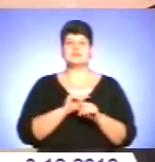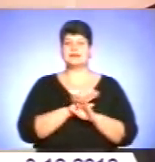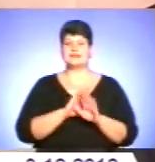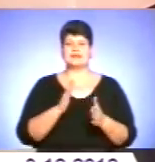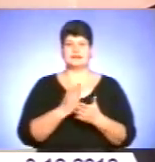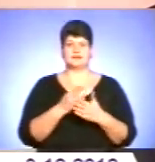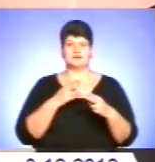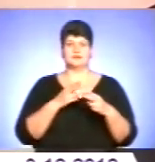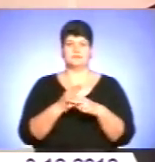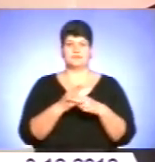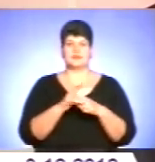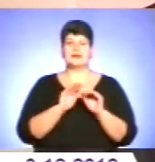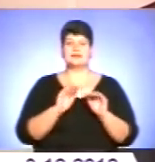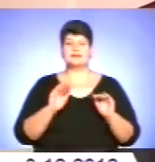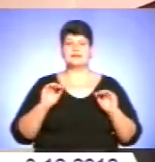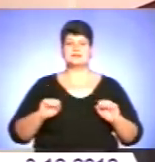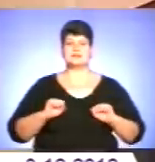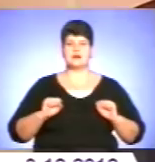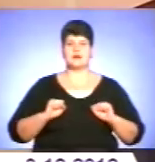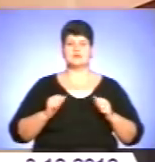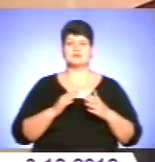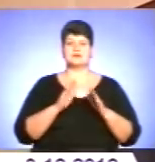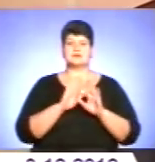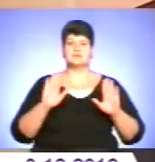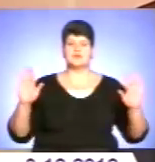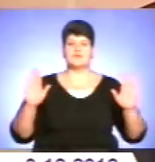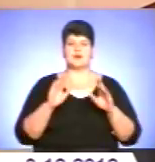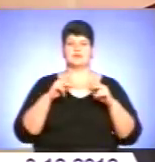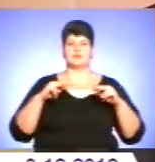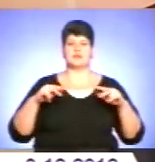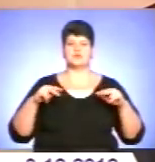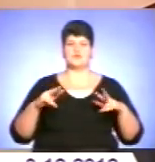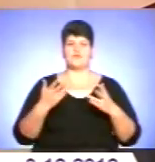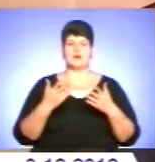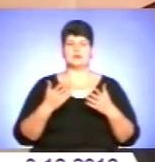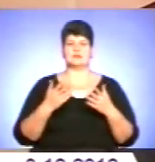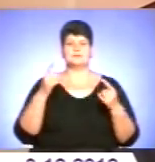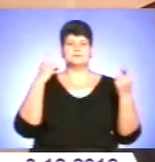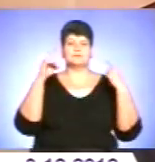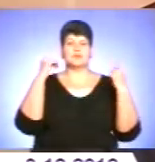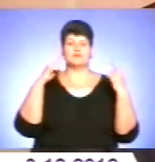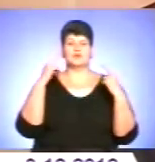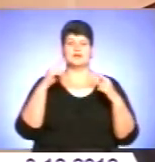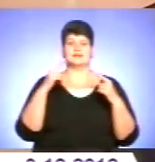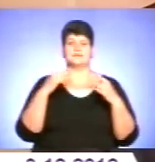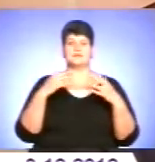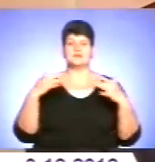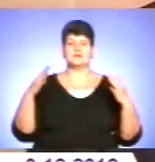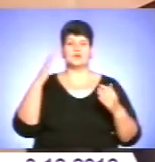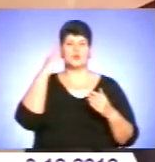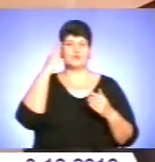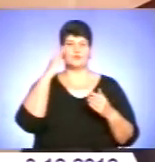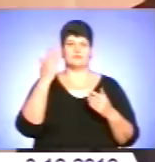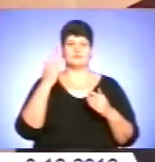перепоною. Діти стараються і співати, і танцювати, творити всякі творчі